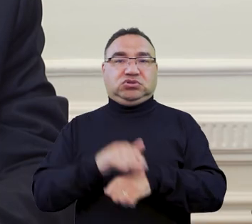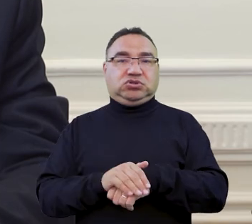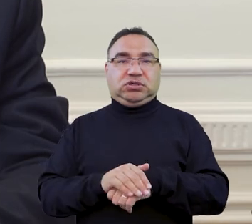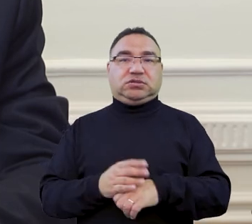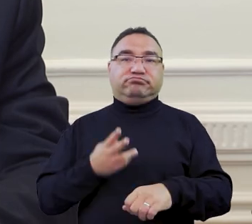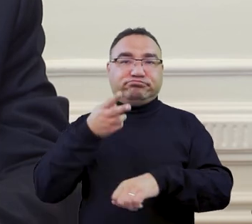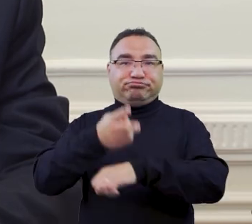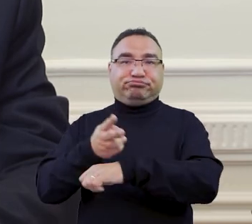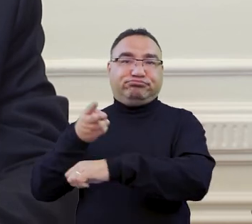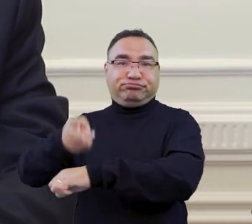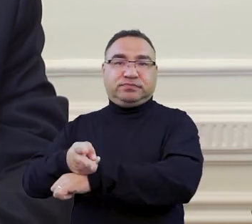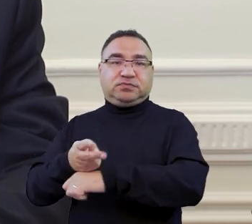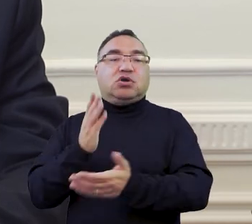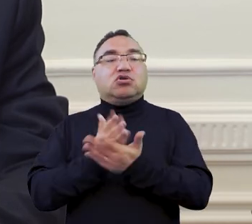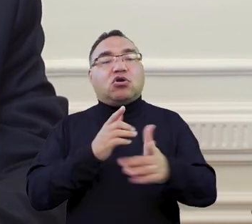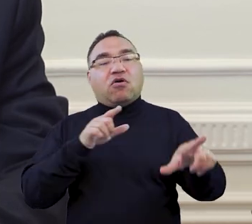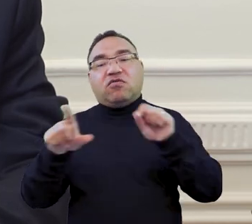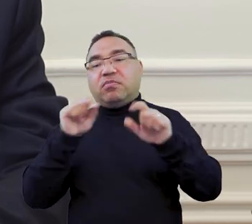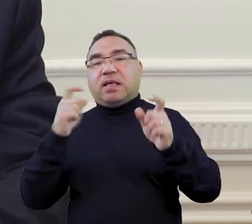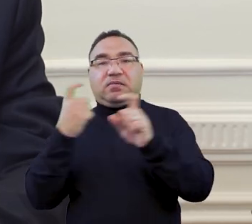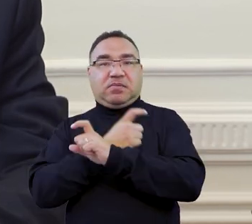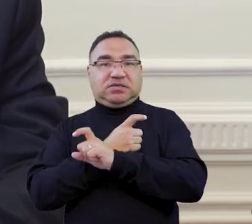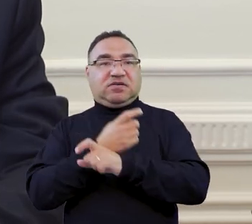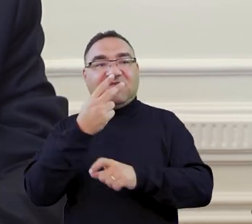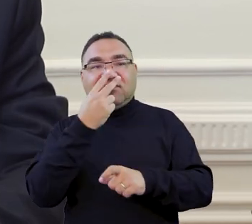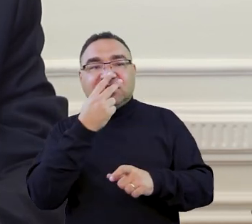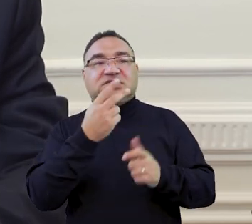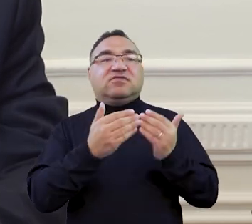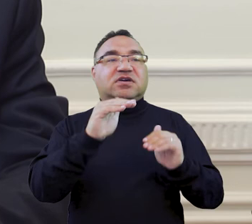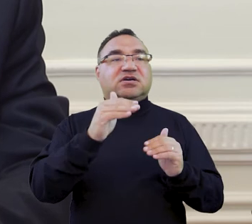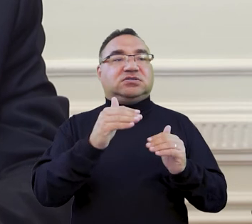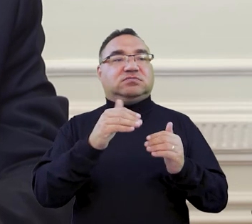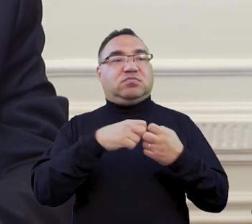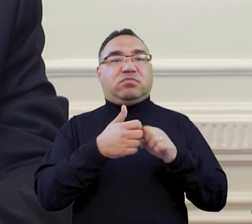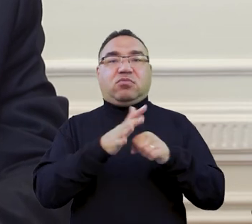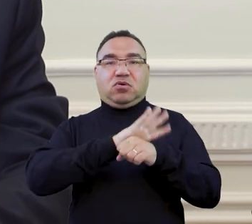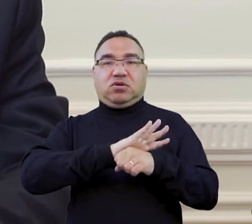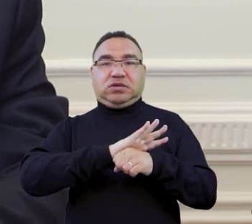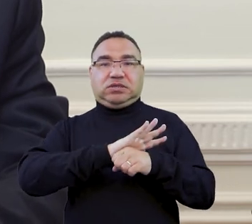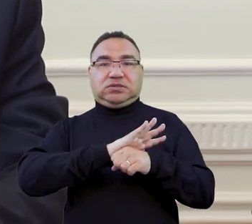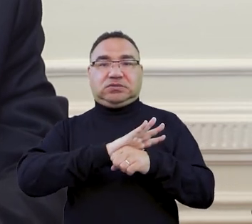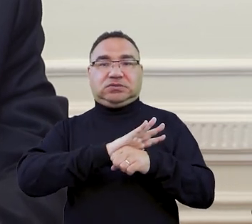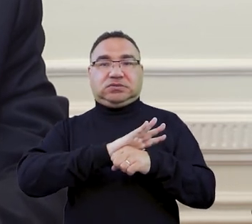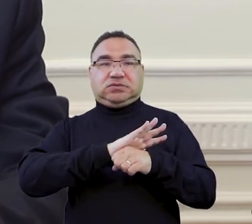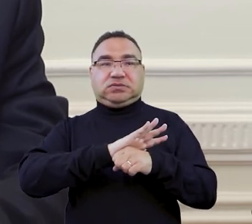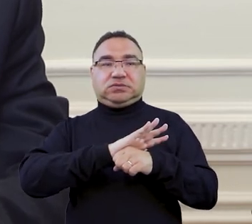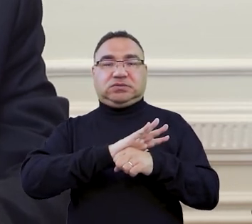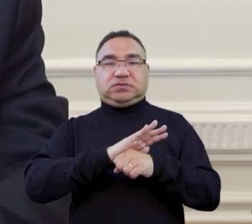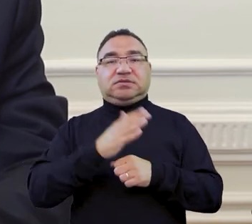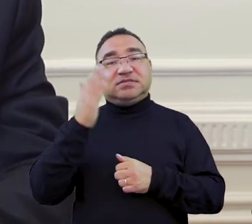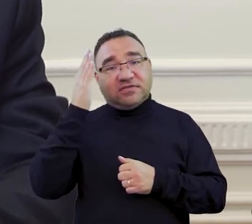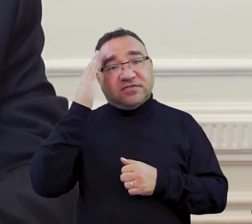ograniczają dla wybranych krajów tam gdzie problemy są większe oczywiście w